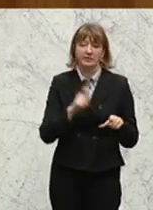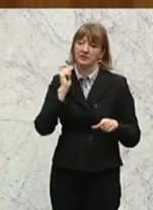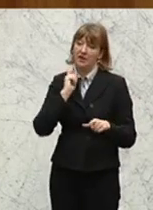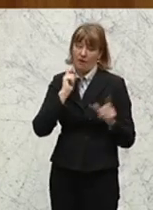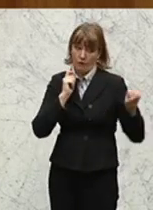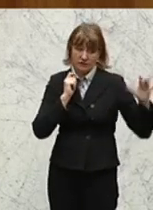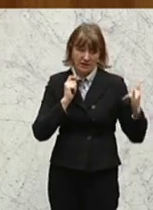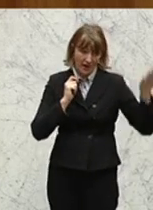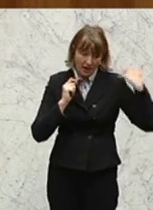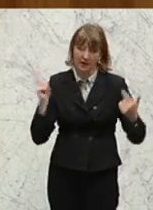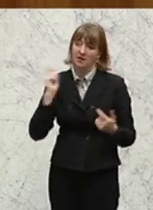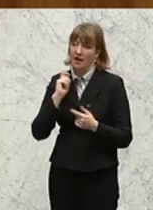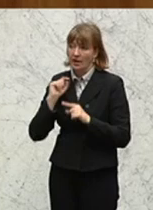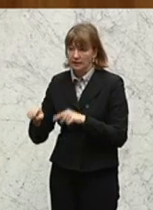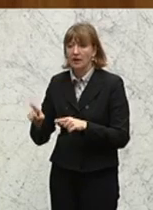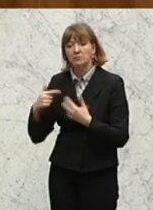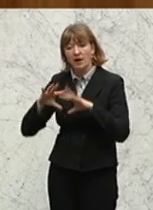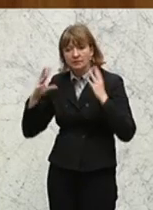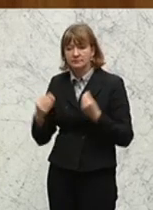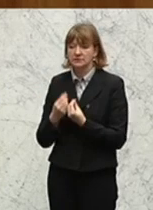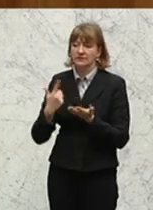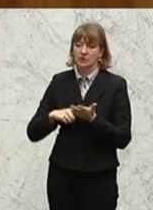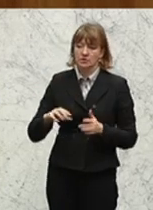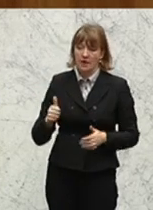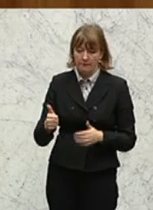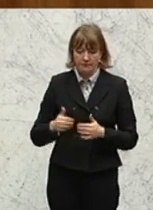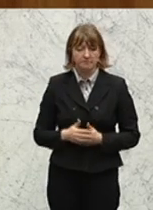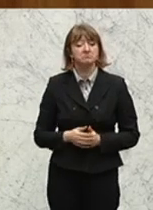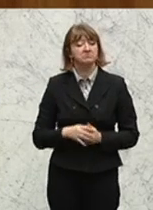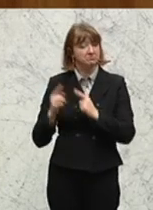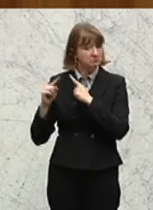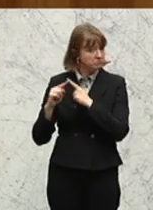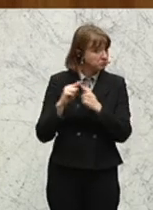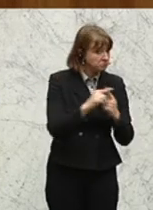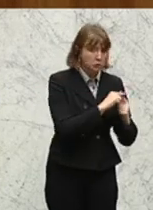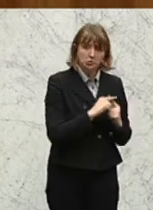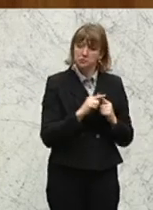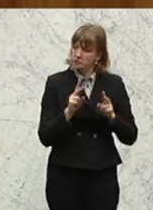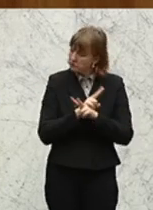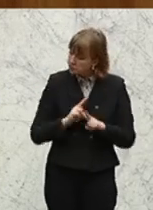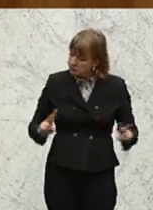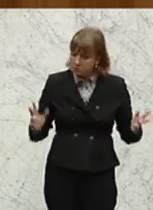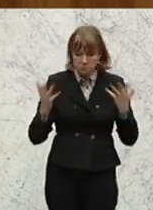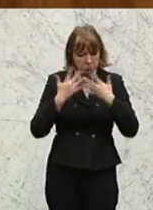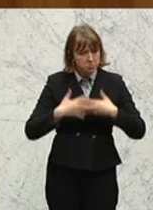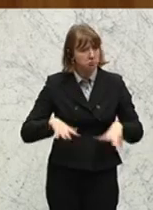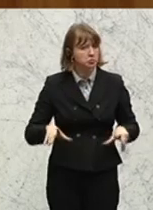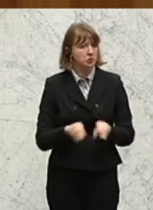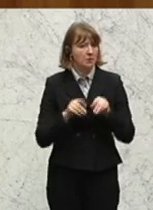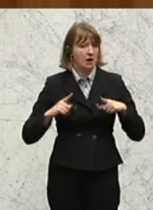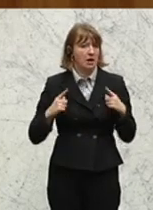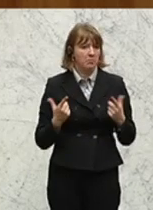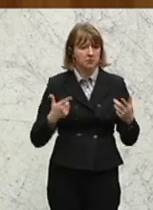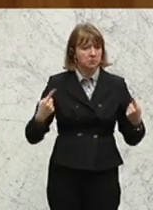letztendlich umfassender im Jahr 2011. Alles sehr positiv, es gibt ein friedliches Zusammenleben und keine